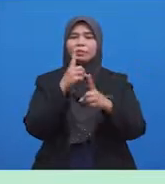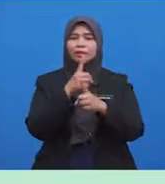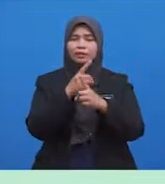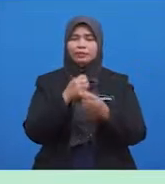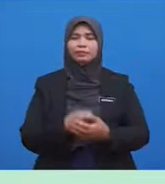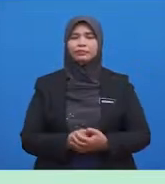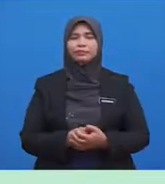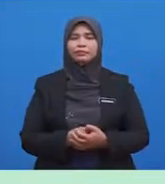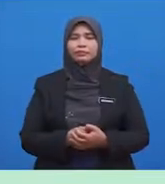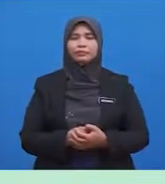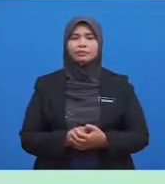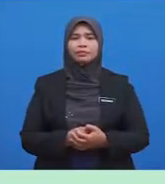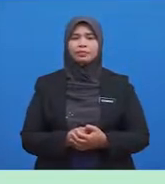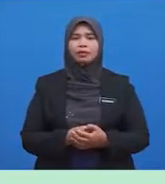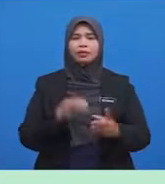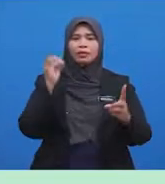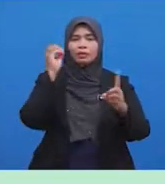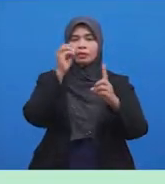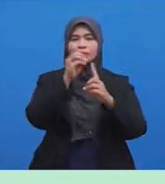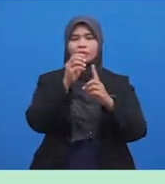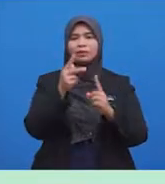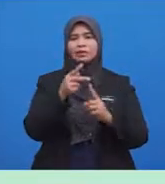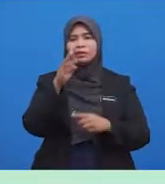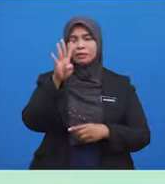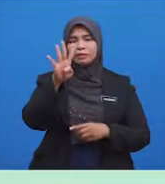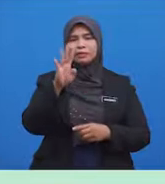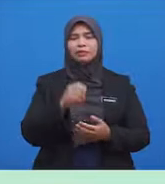betul. Objektif yang keempat,